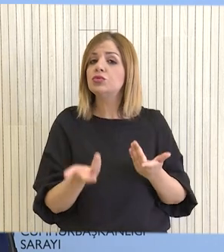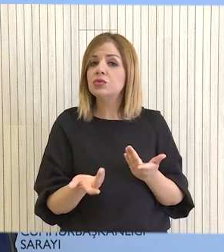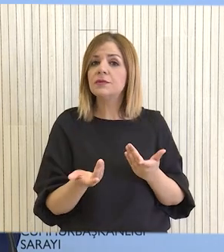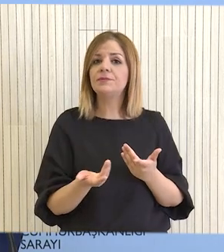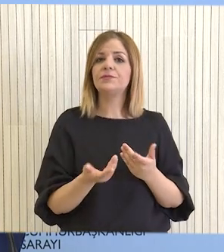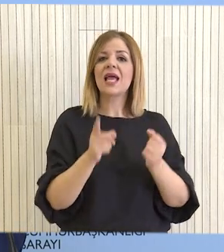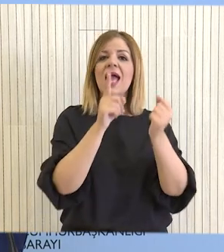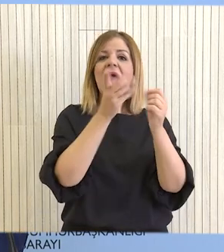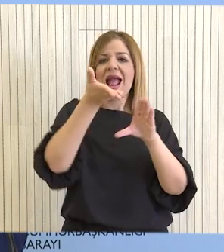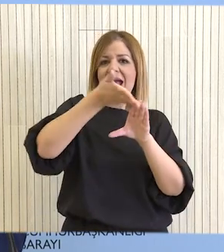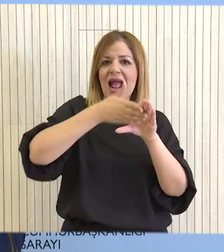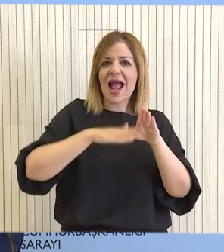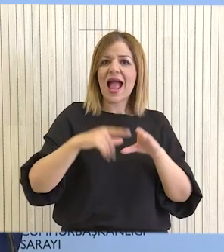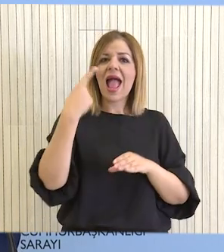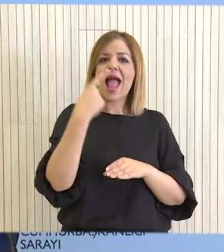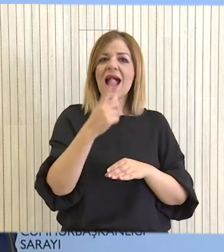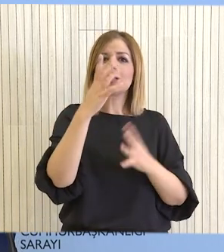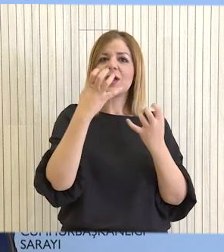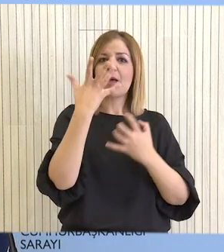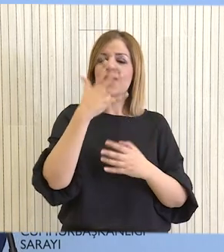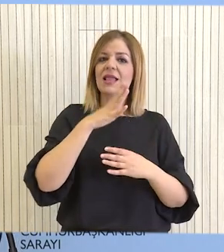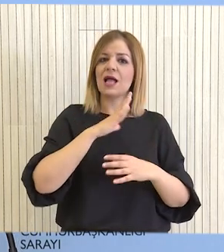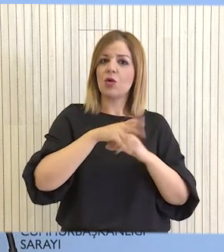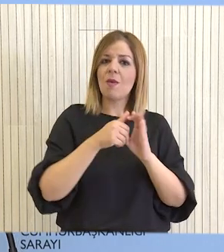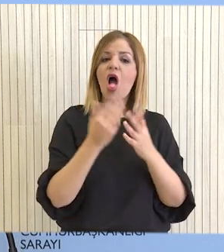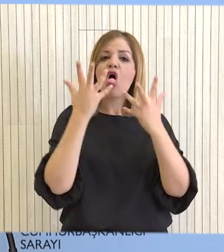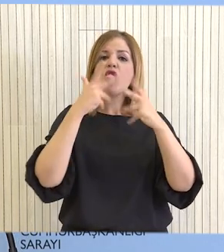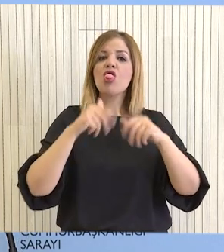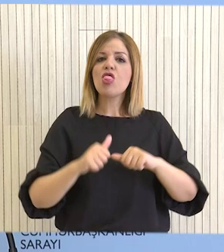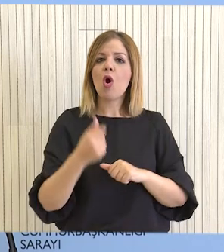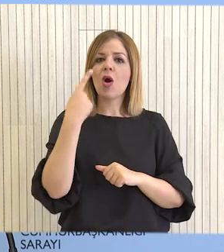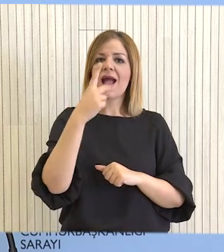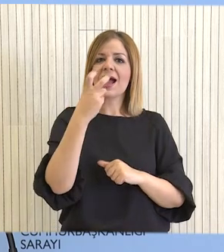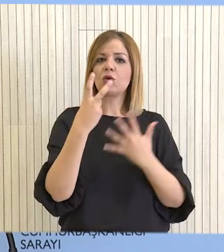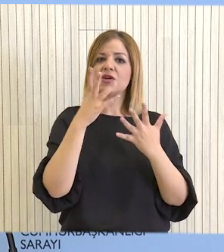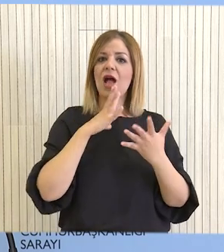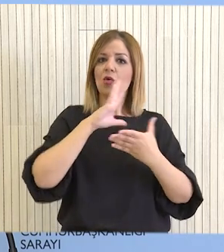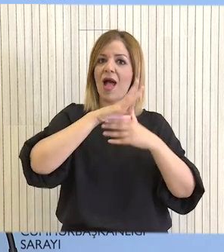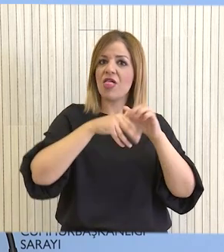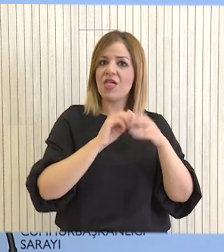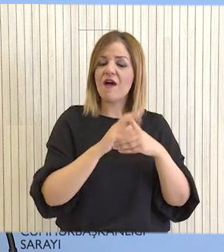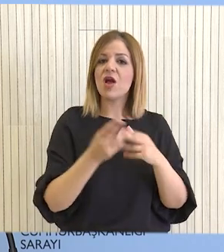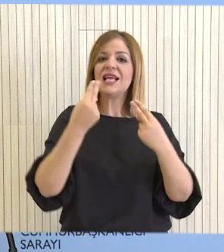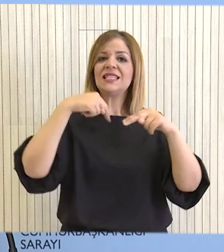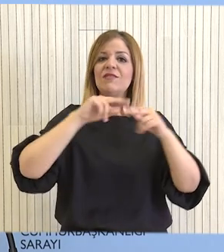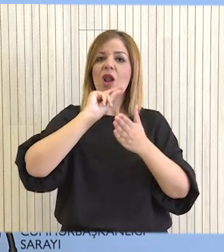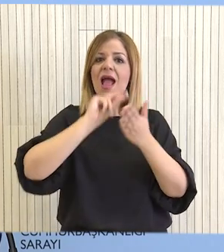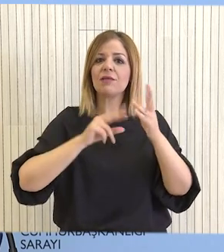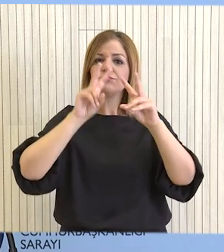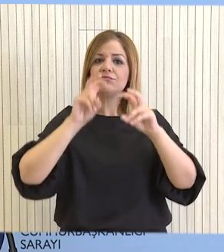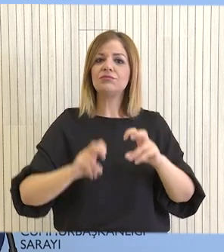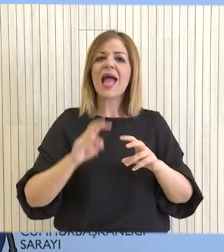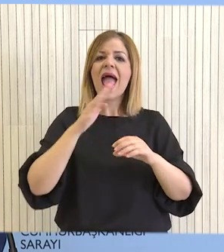Αρχή Λιμένων Κύπρο 195 Θεατρικός Οργανισμός Κύπρο 127 Συμβούλιο Εγγραφής και Ελέγχου